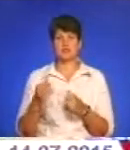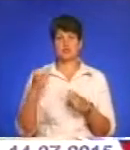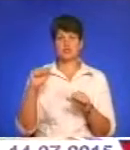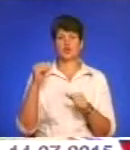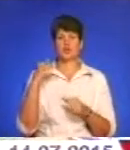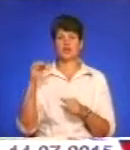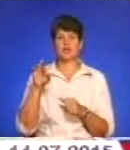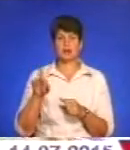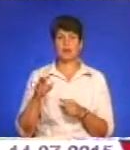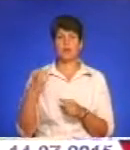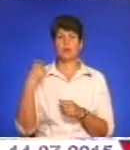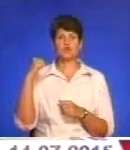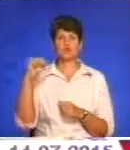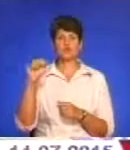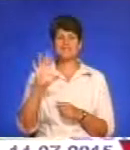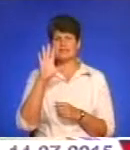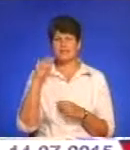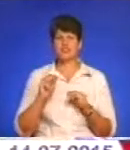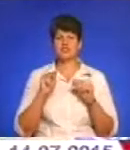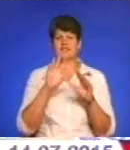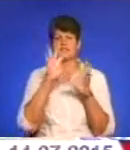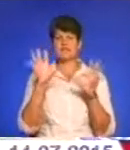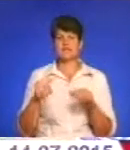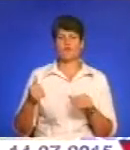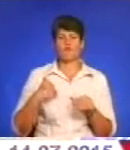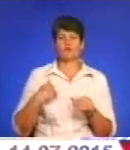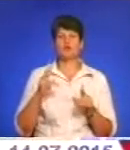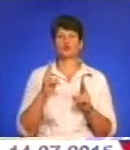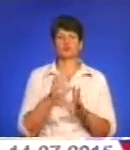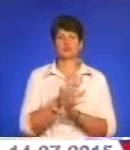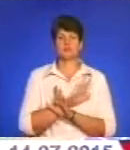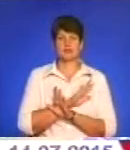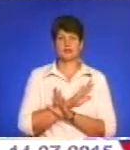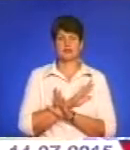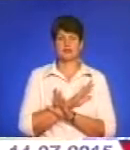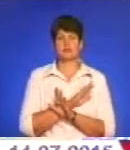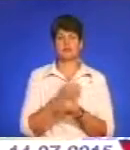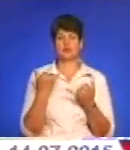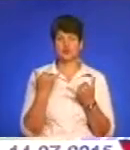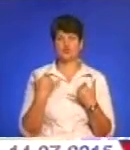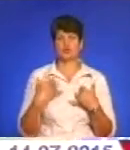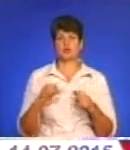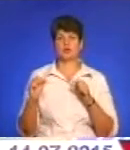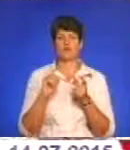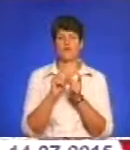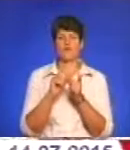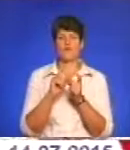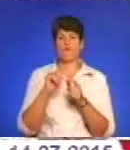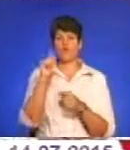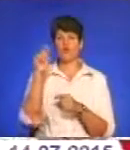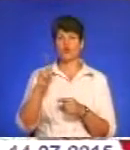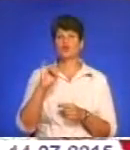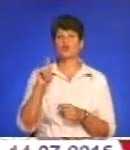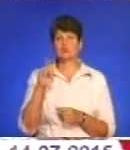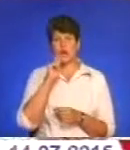Побідоносця і на честь всіх воїн, які загинули і віддають сьогодні життя за Україну. Уже